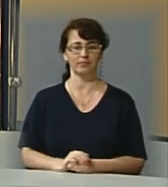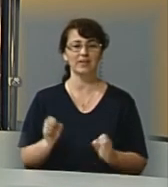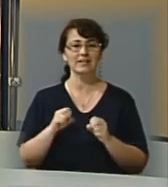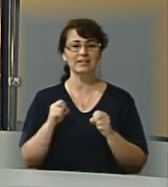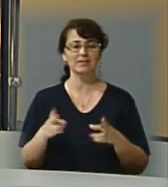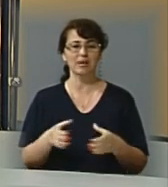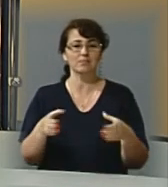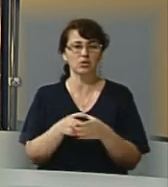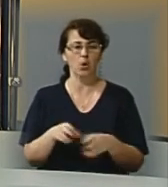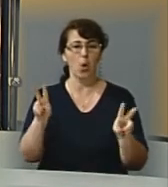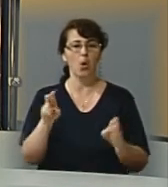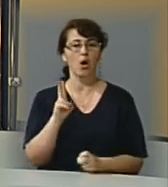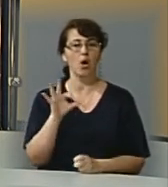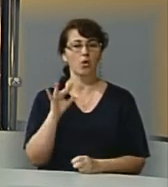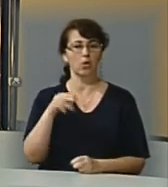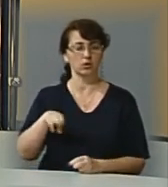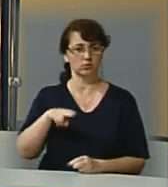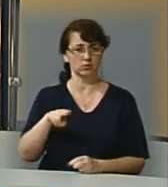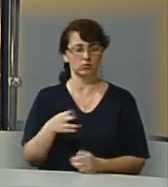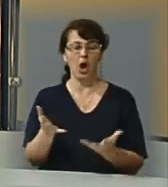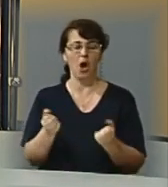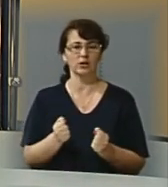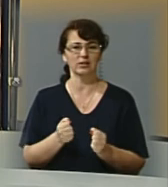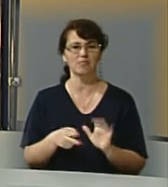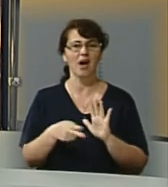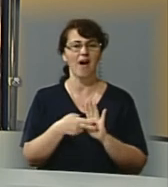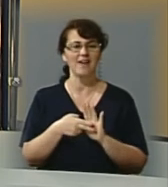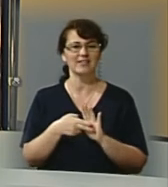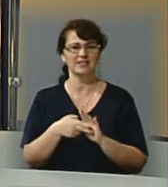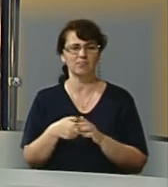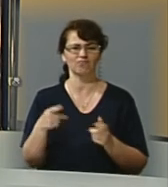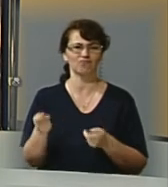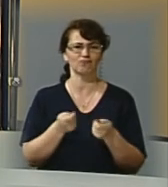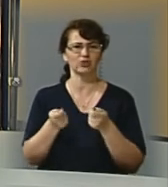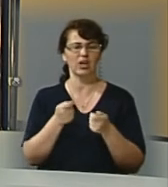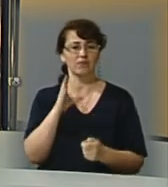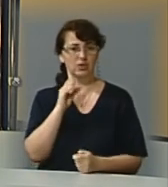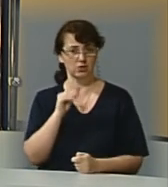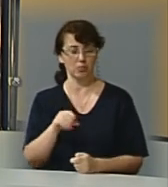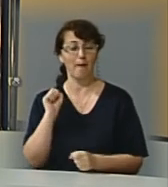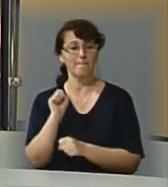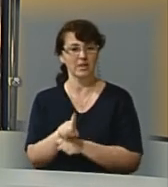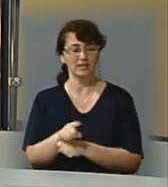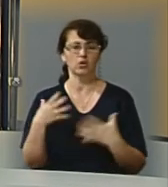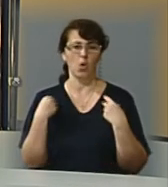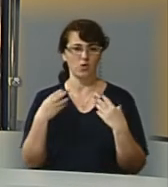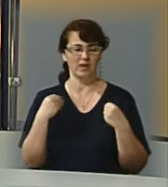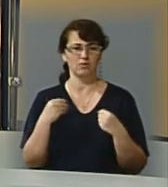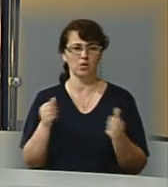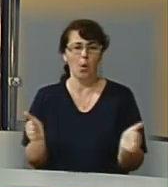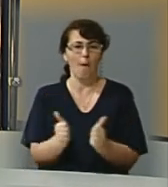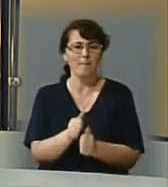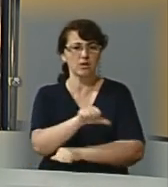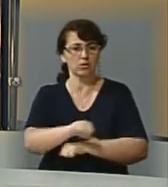Спецпідрозділ Корт отримав сім кінологів у шести областях країни. Навчали спецпризначенців у кінологічному центрі Львівського прокордонного